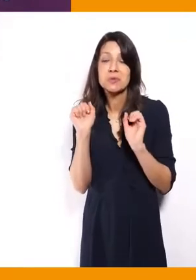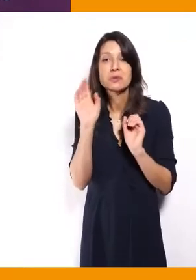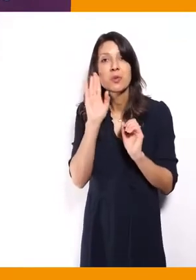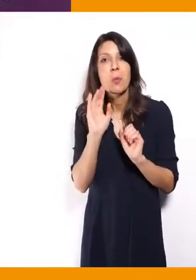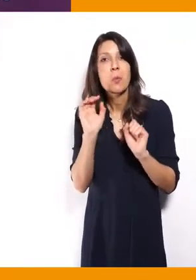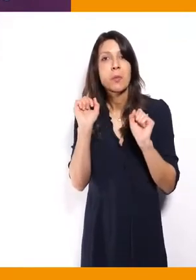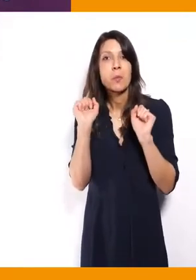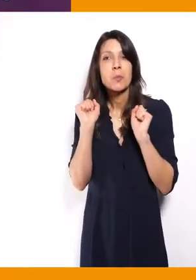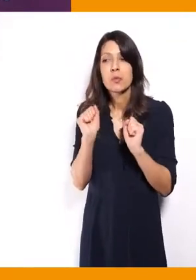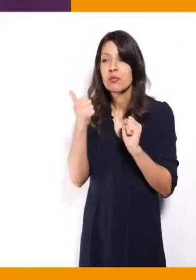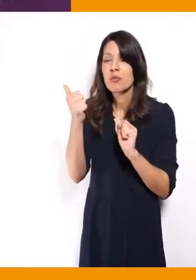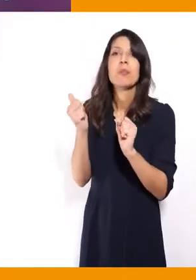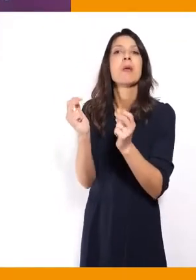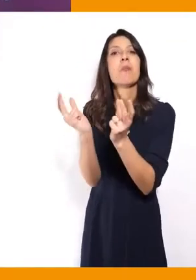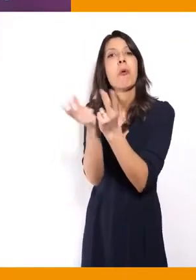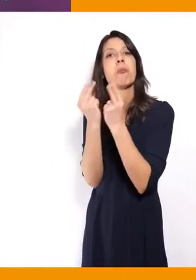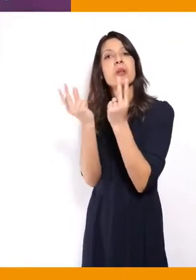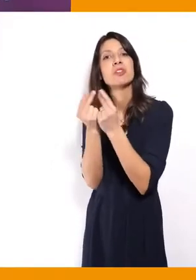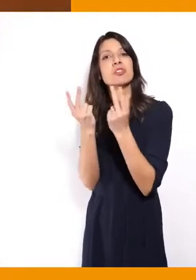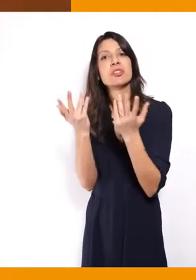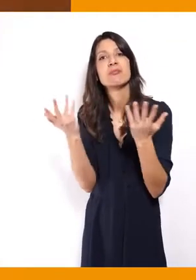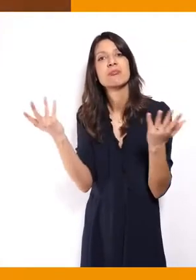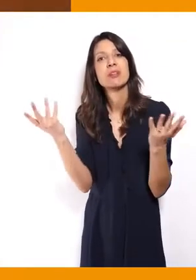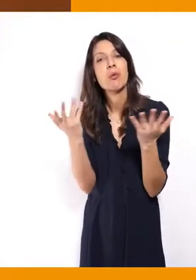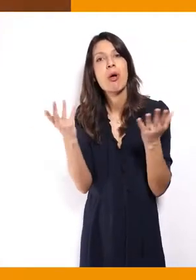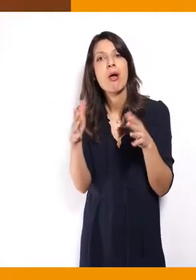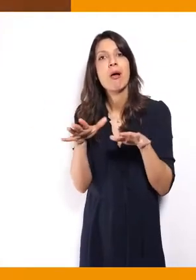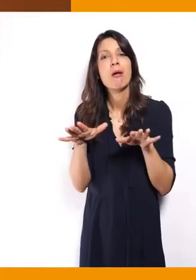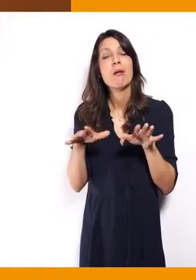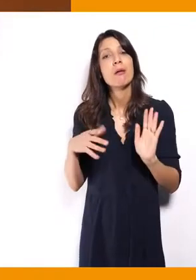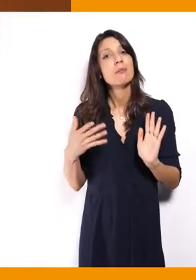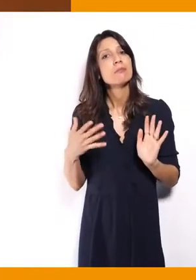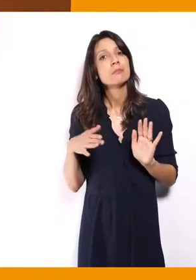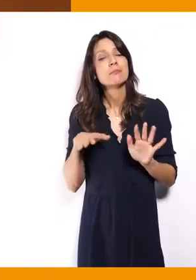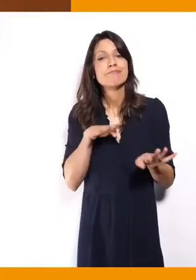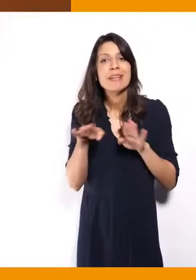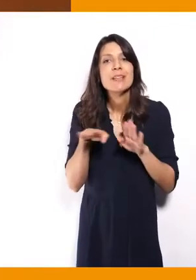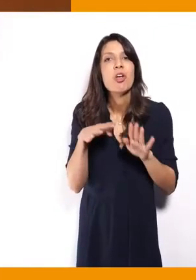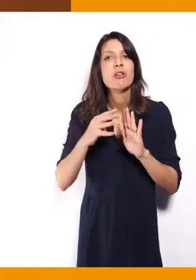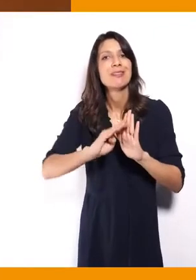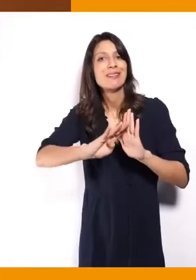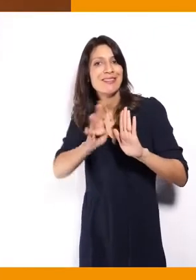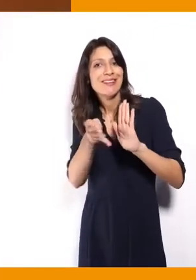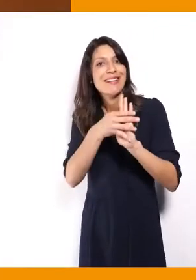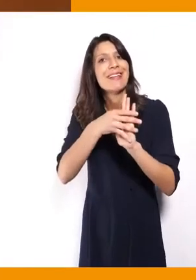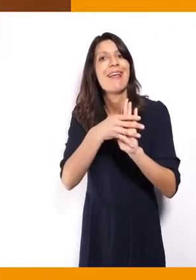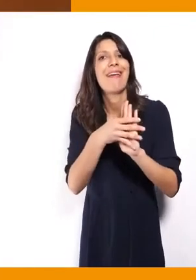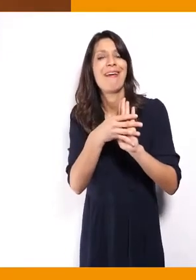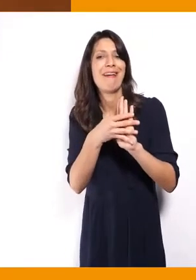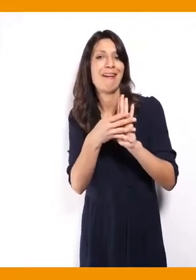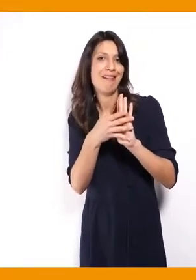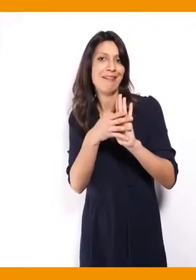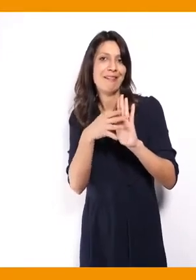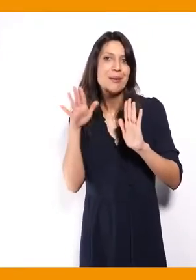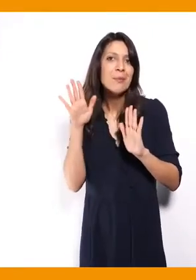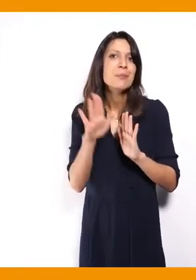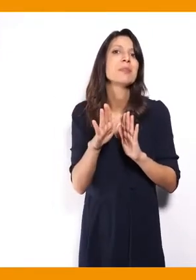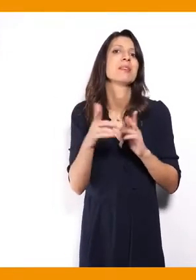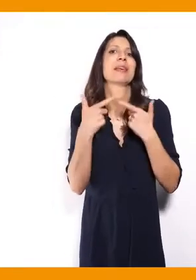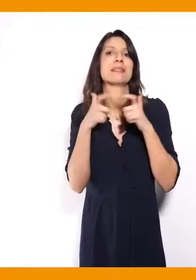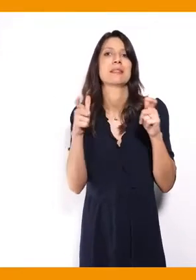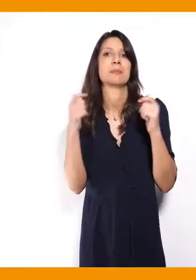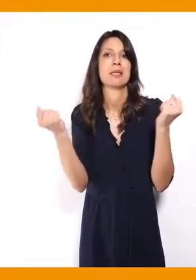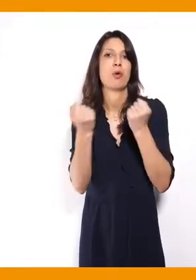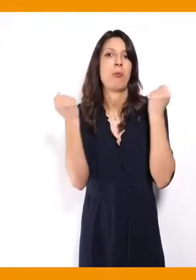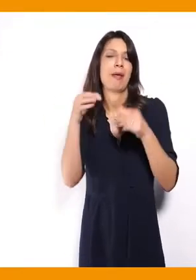finalement quel est l'objectif, et quelle est la méthode, quels sont les critères qui ont été retenus pour examiner l'accessibilité des campagnes